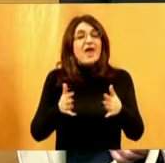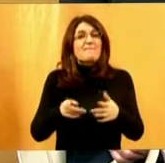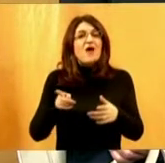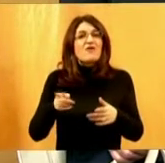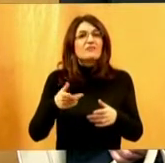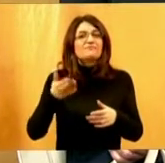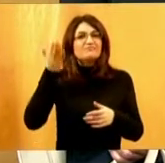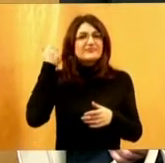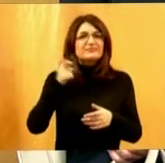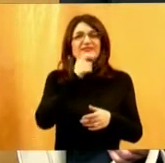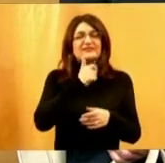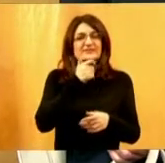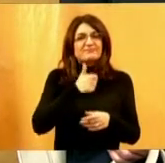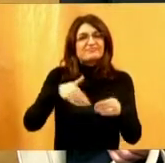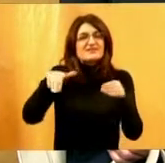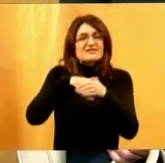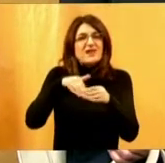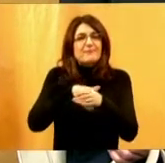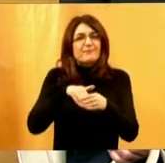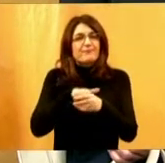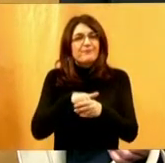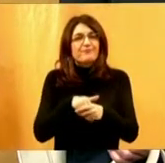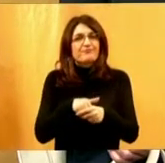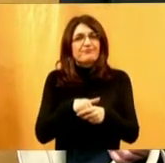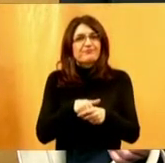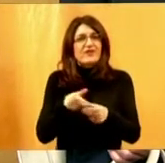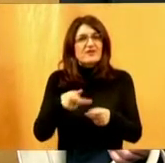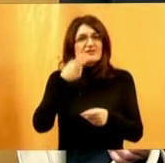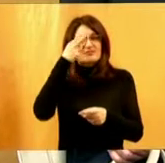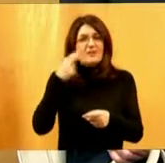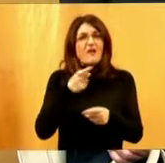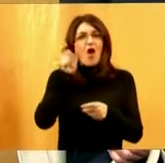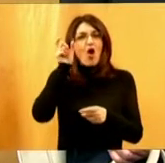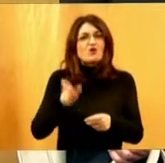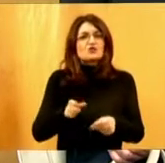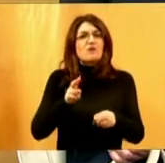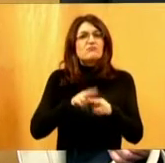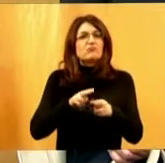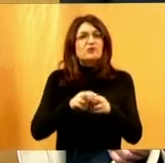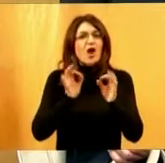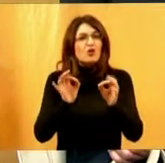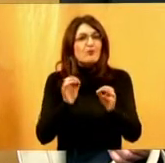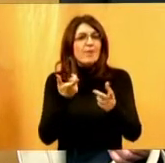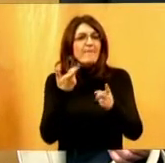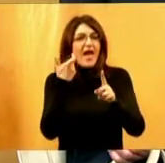zanati koji su omogućavali da slijepe osobe budu iznimno kreativne u